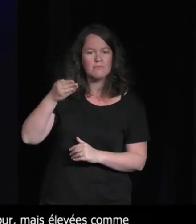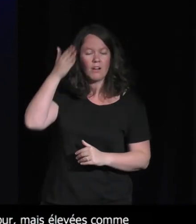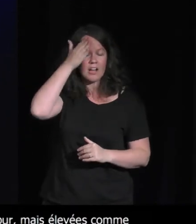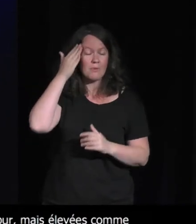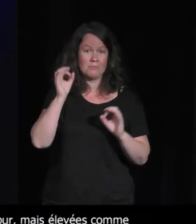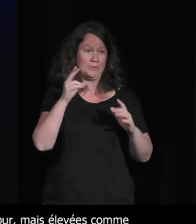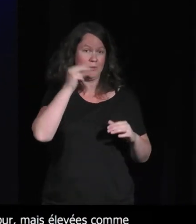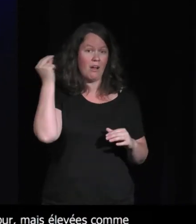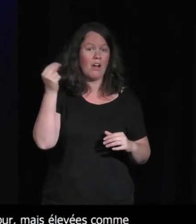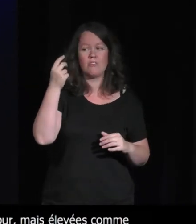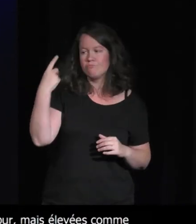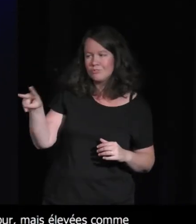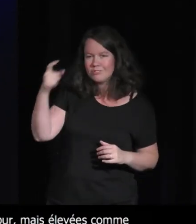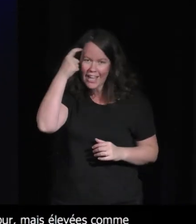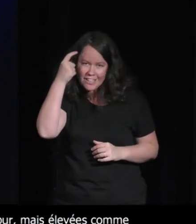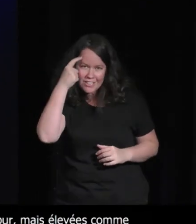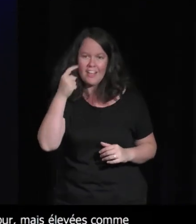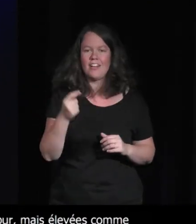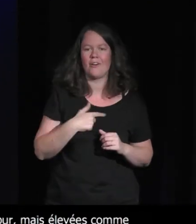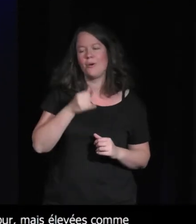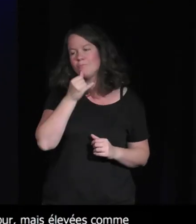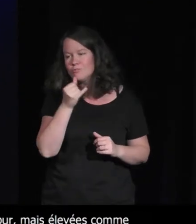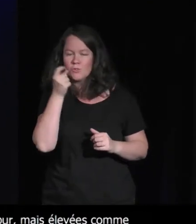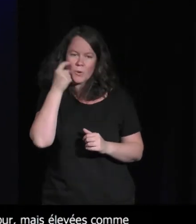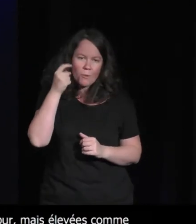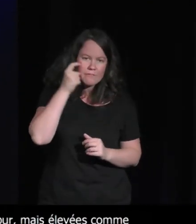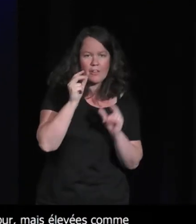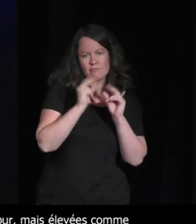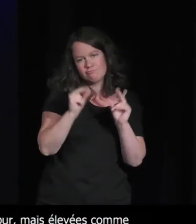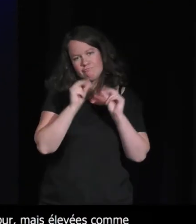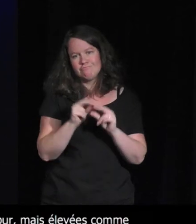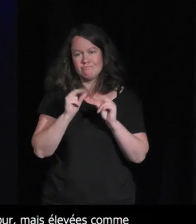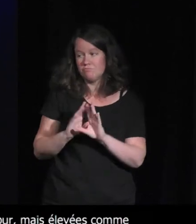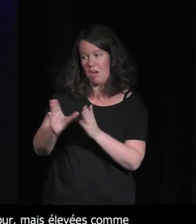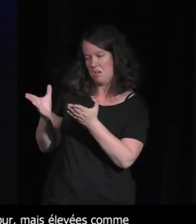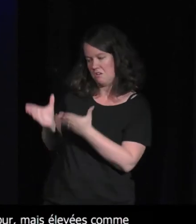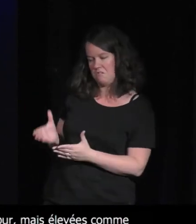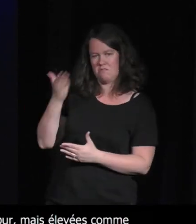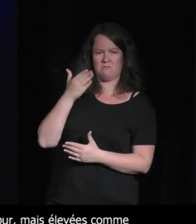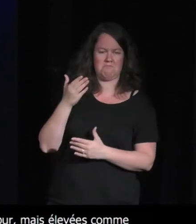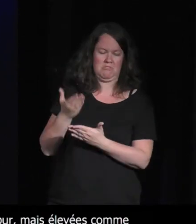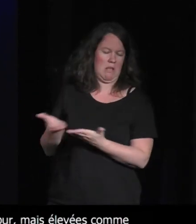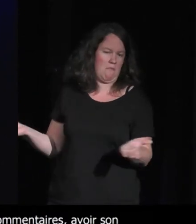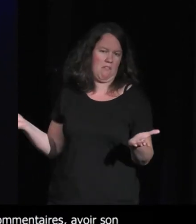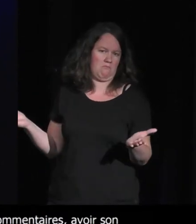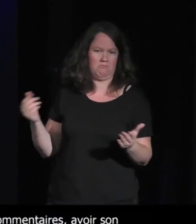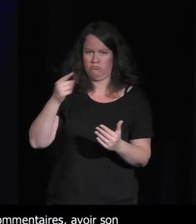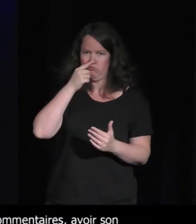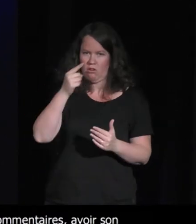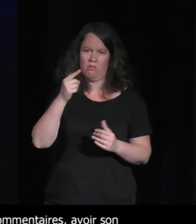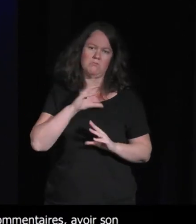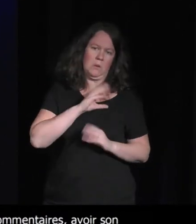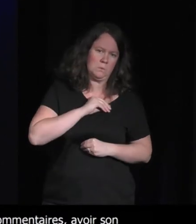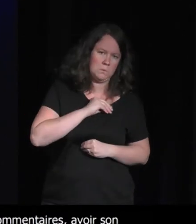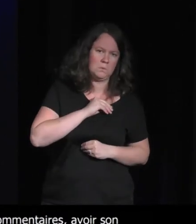avoir son caractère sa petite personnalité mais en même temps relativement simplifiée relativement rassurante de ce point de vue parce que c'est pas une